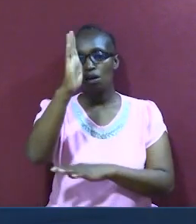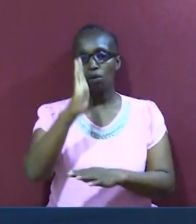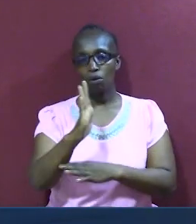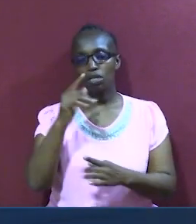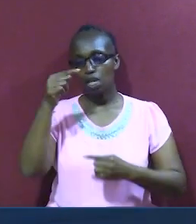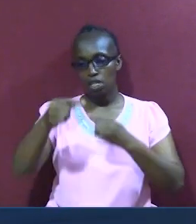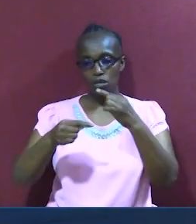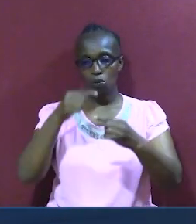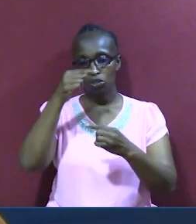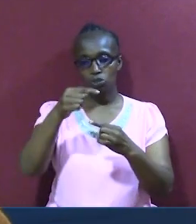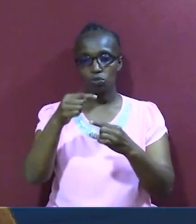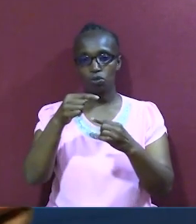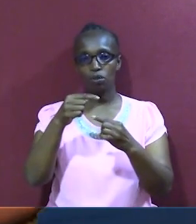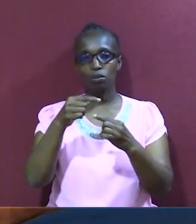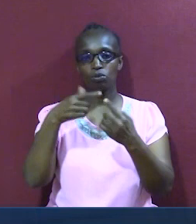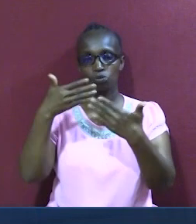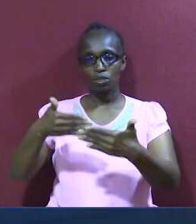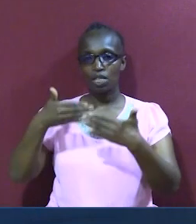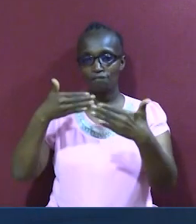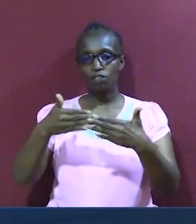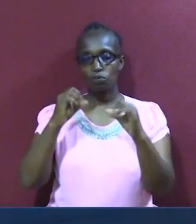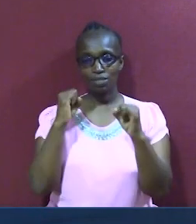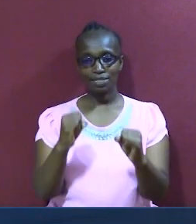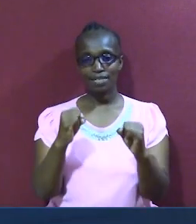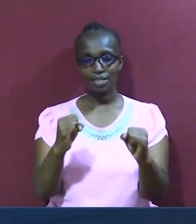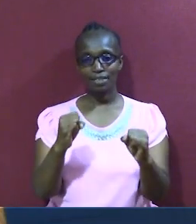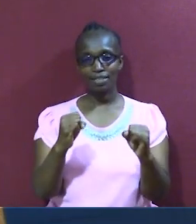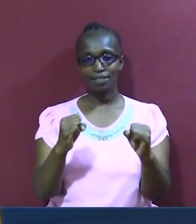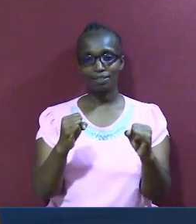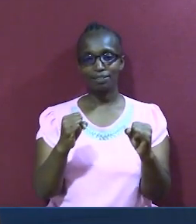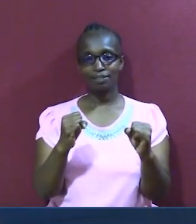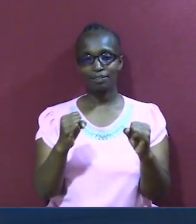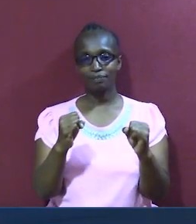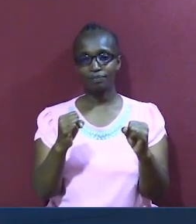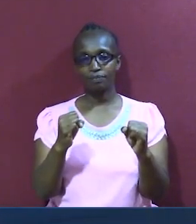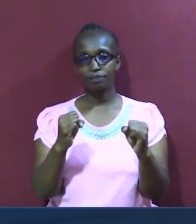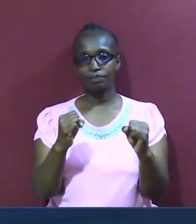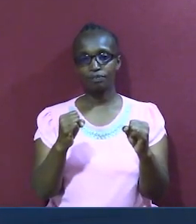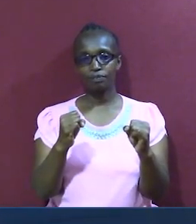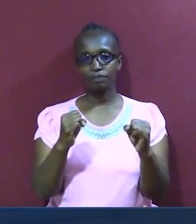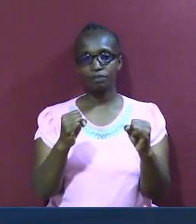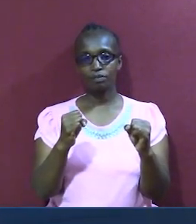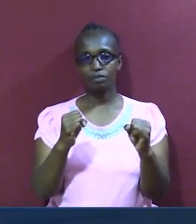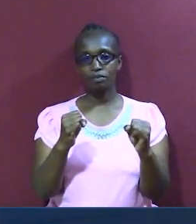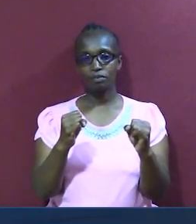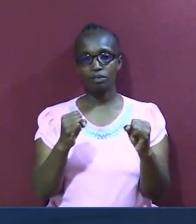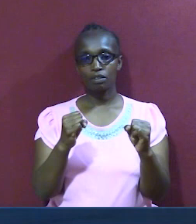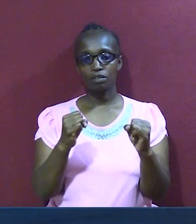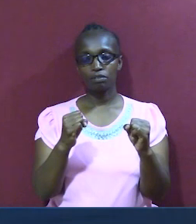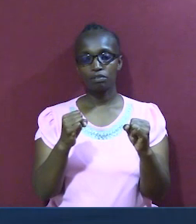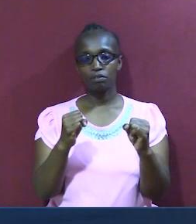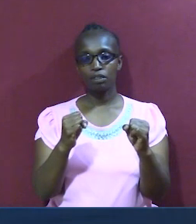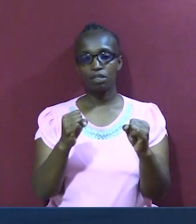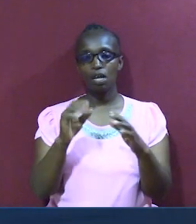mungu anaendelea na kukusimamisha, hili usige ukashindwa, hili usige